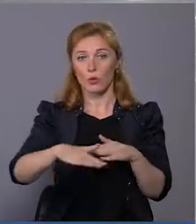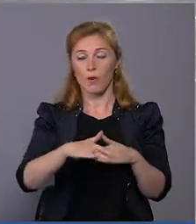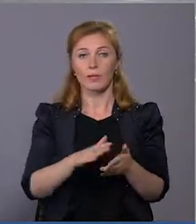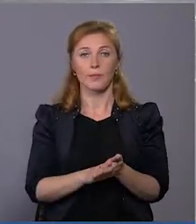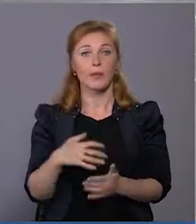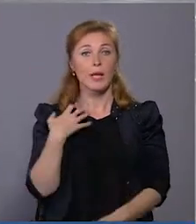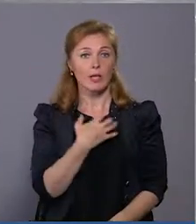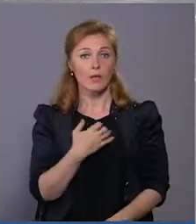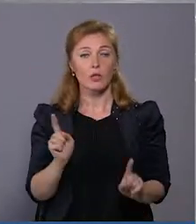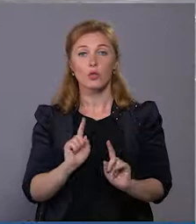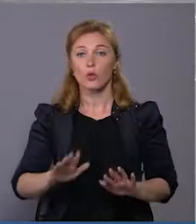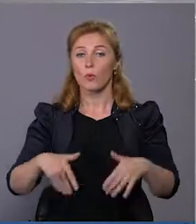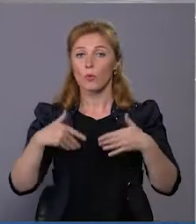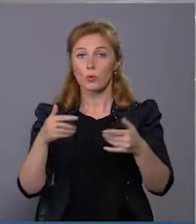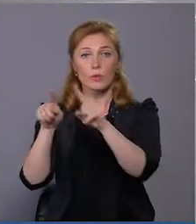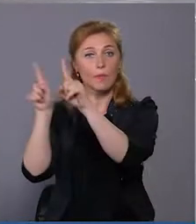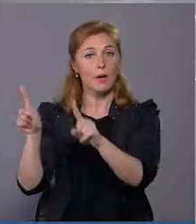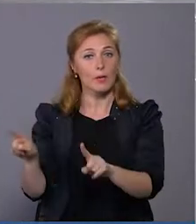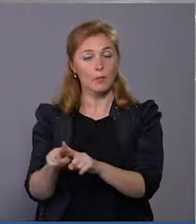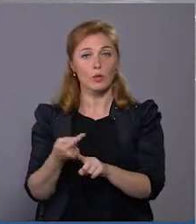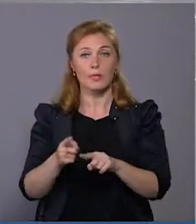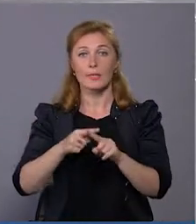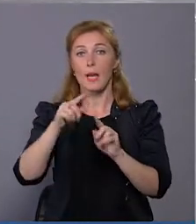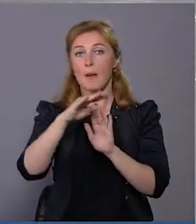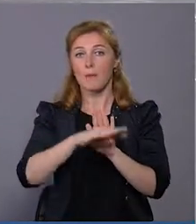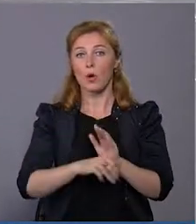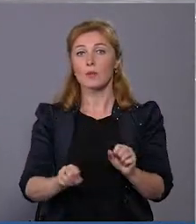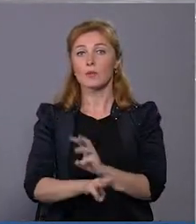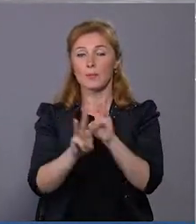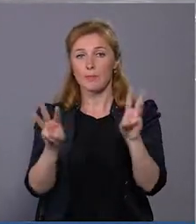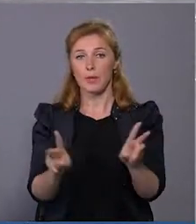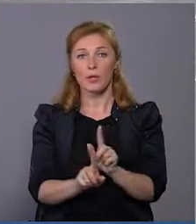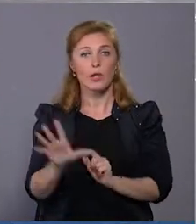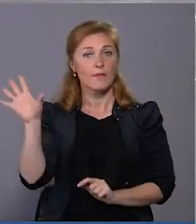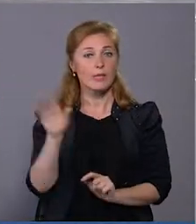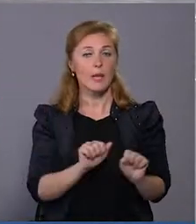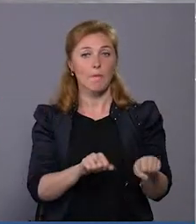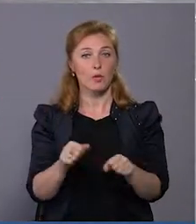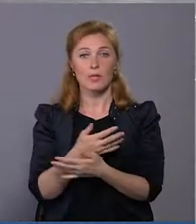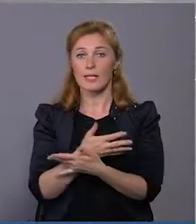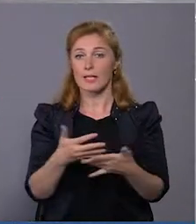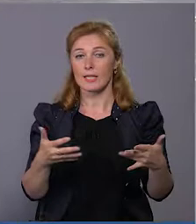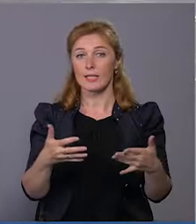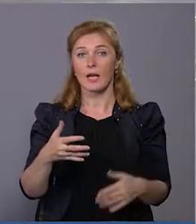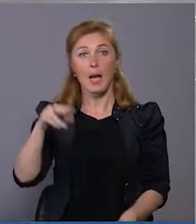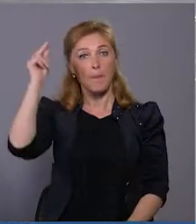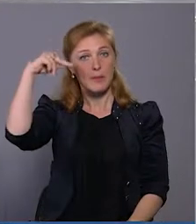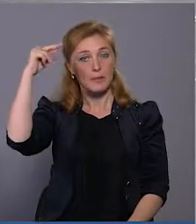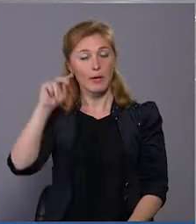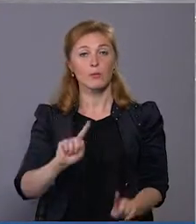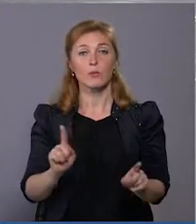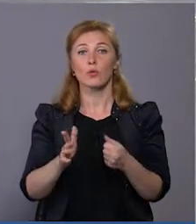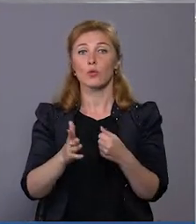пропонує нам смартборд – це програмне забезпечення і ось ті всі можливості з різних предметів щодо вивчення